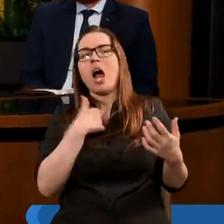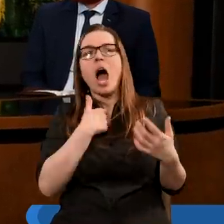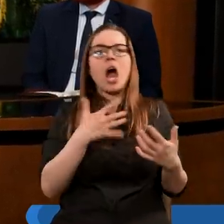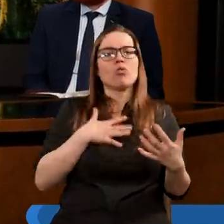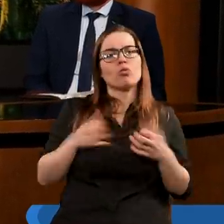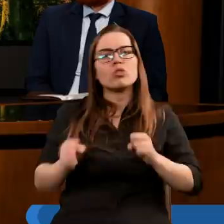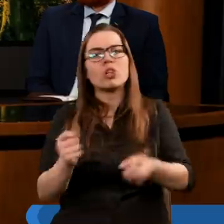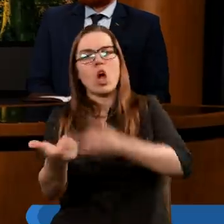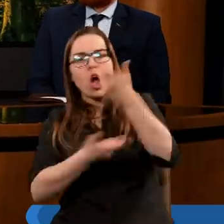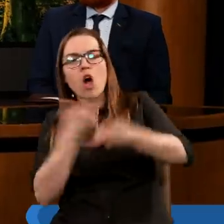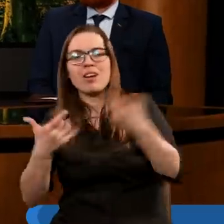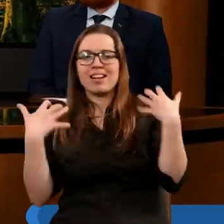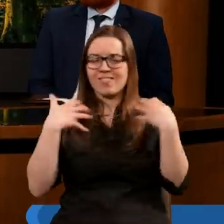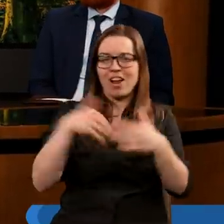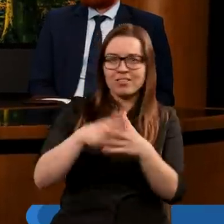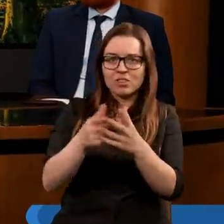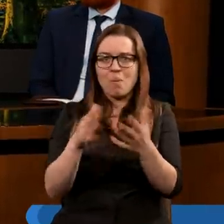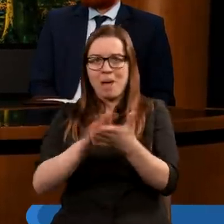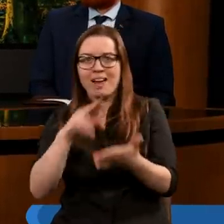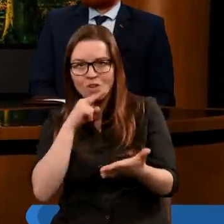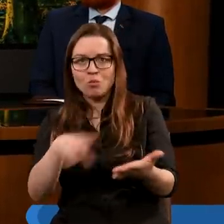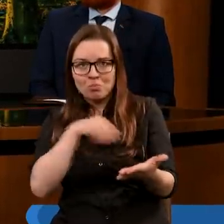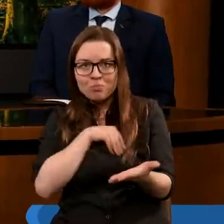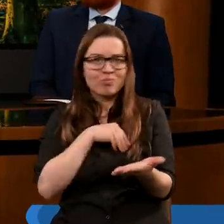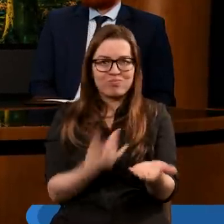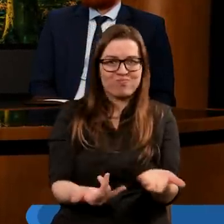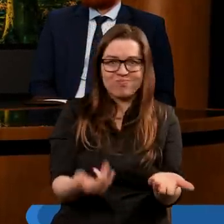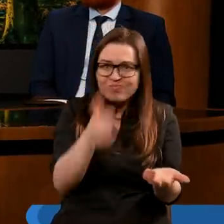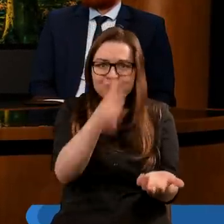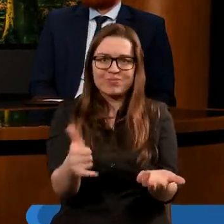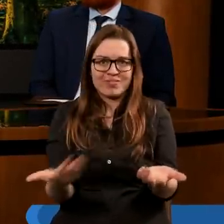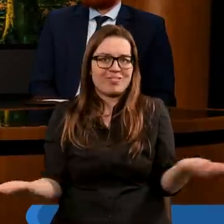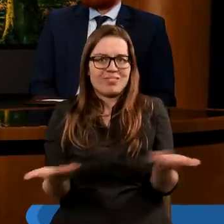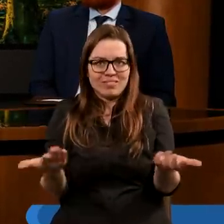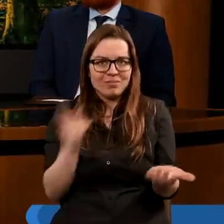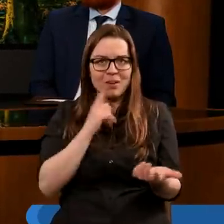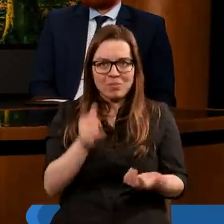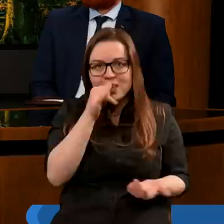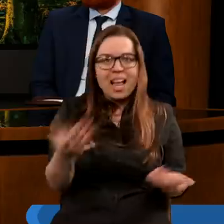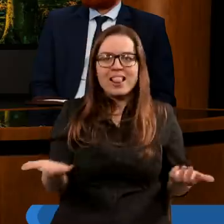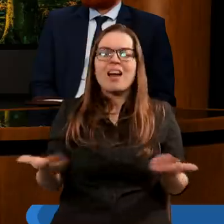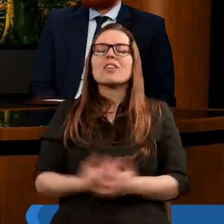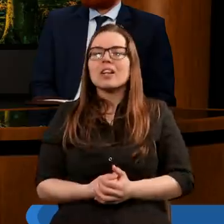nie można było hodować zwierząt i tak dalej. Nie da się żyć bez wody, prawda? I tak samo tutaj